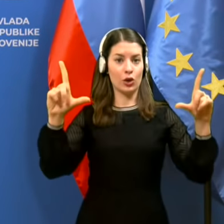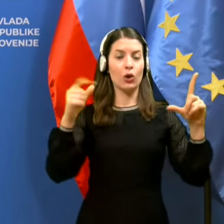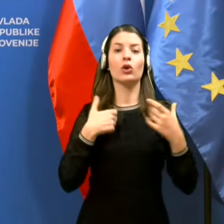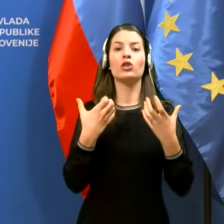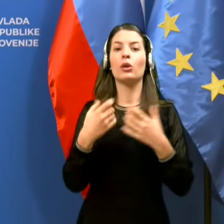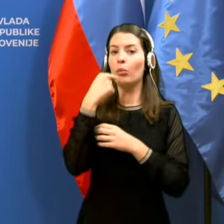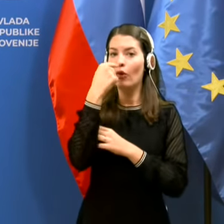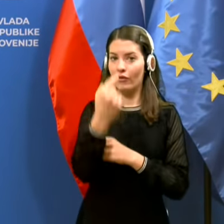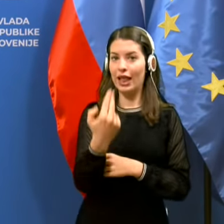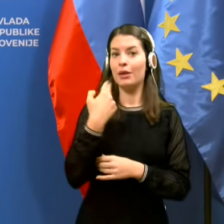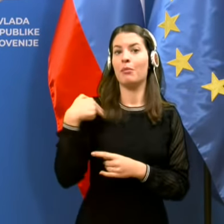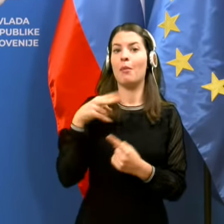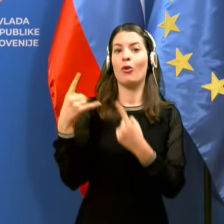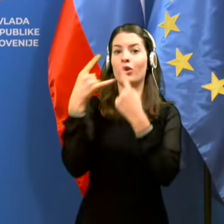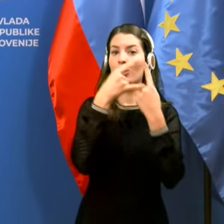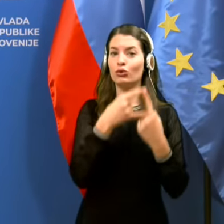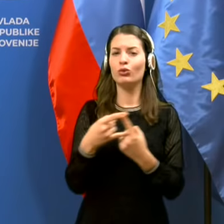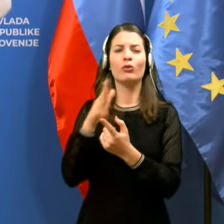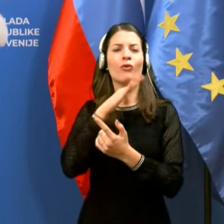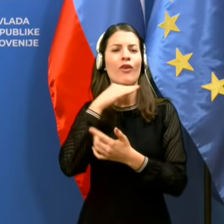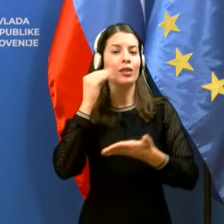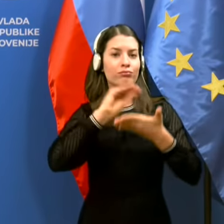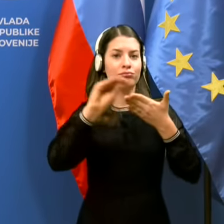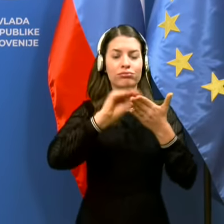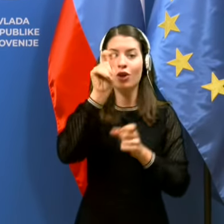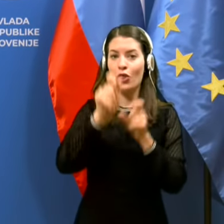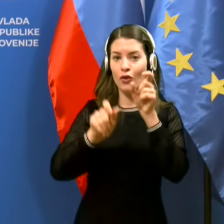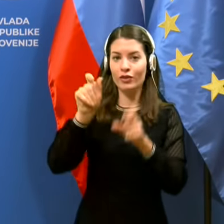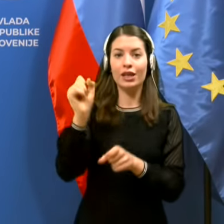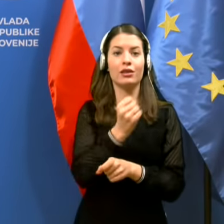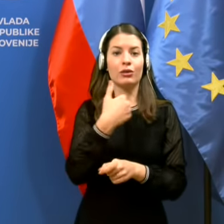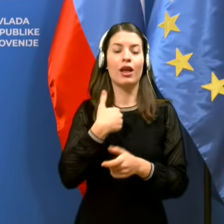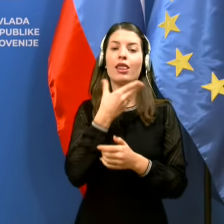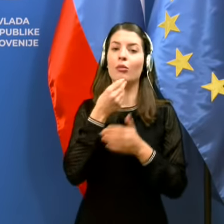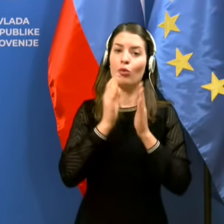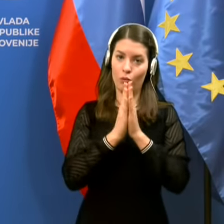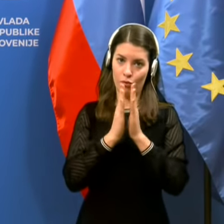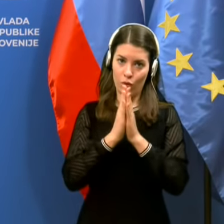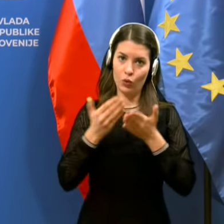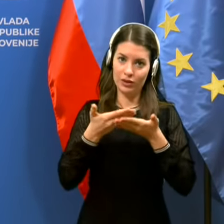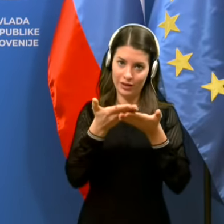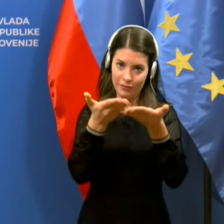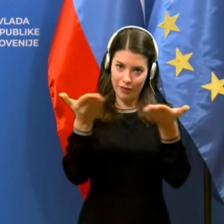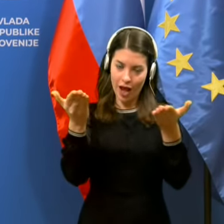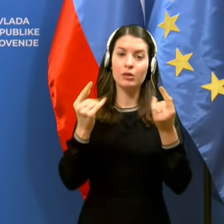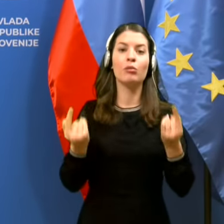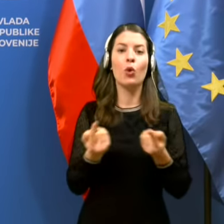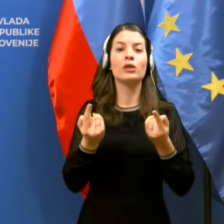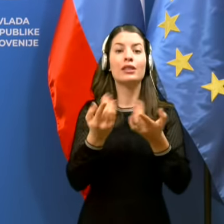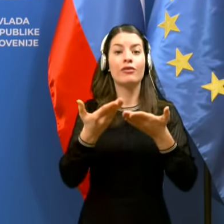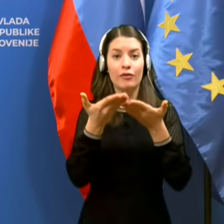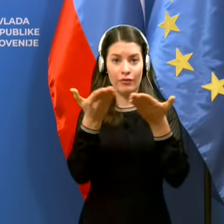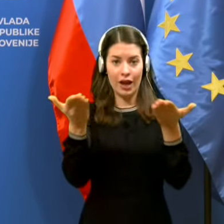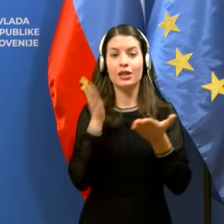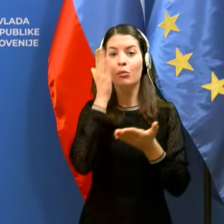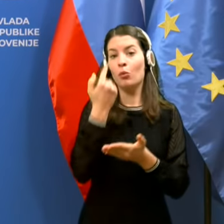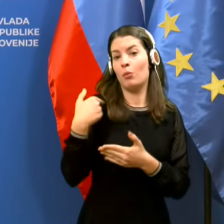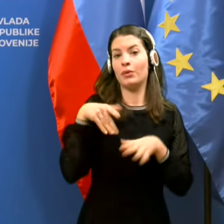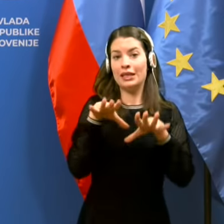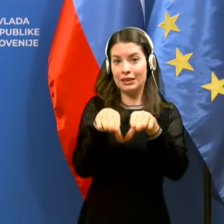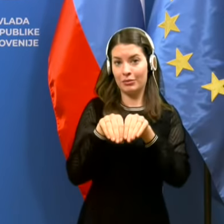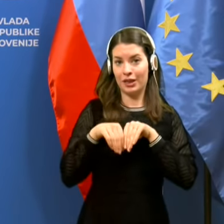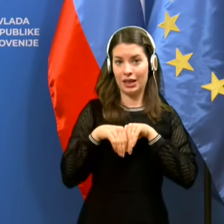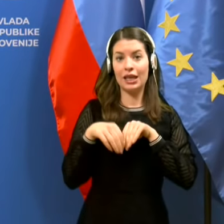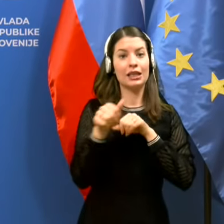da imamo na Zoomu precejšne število novinarjev, zato vse lepo prosim oziroma pozivam, da bomo sprejeli samo